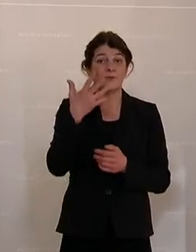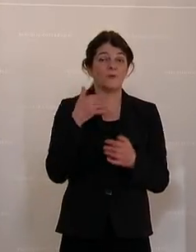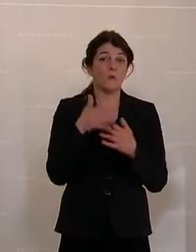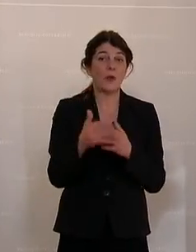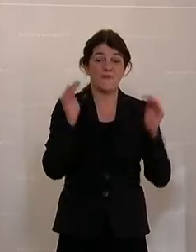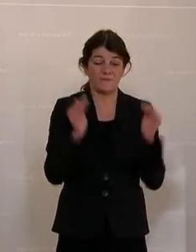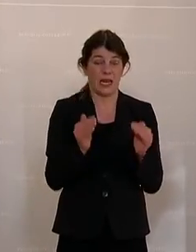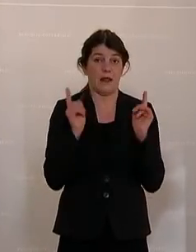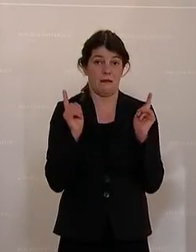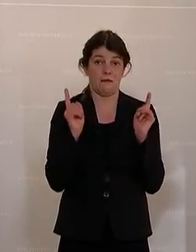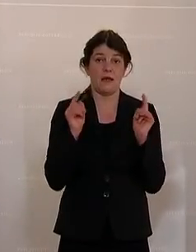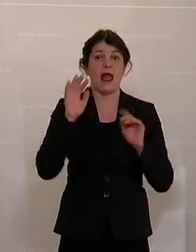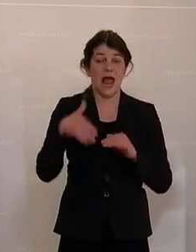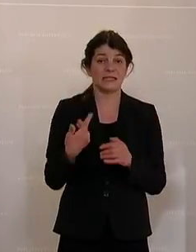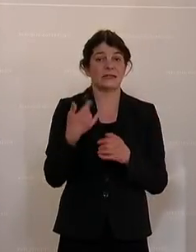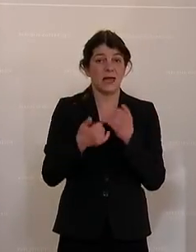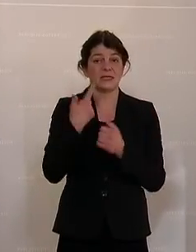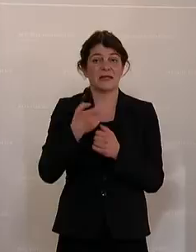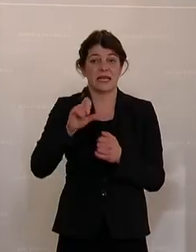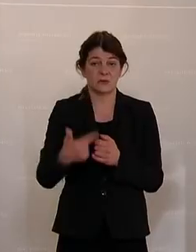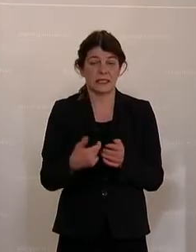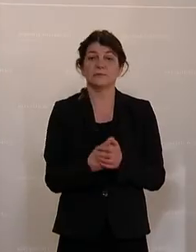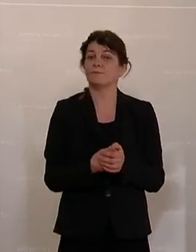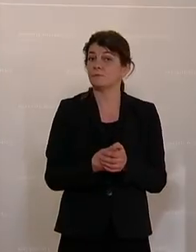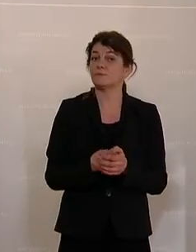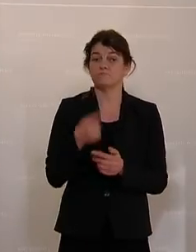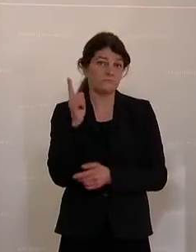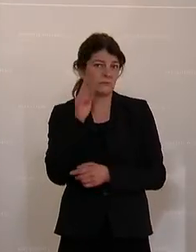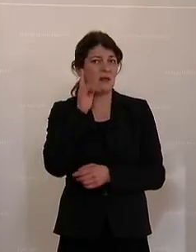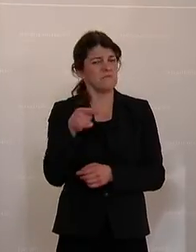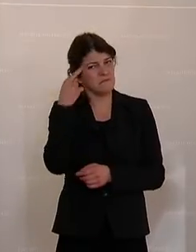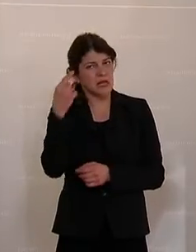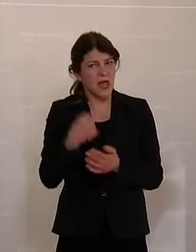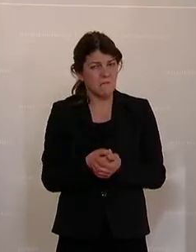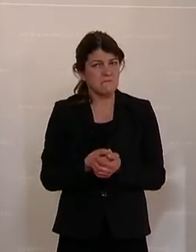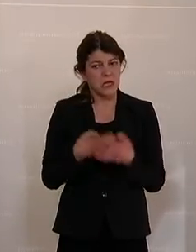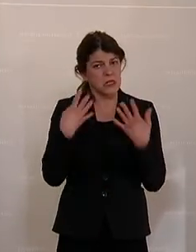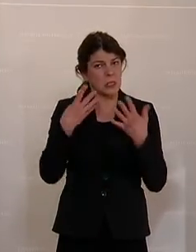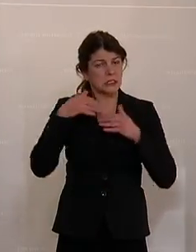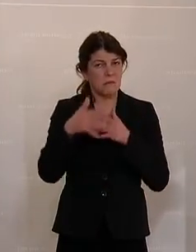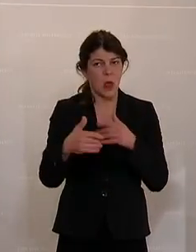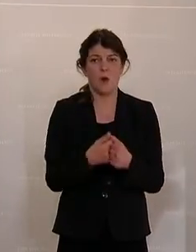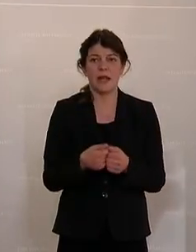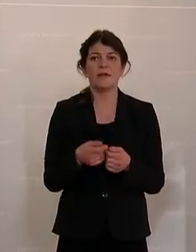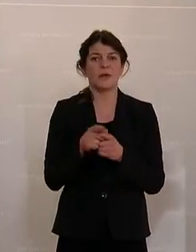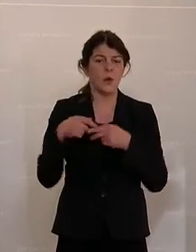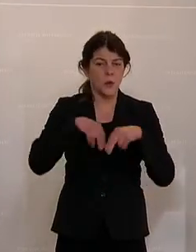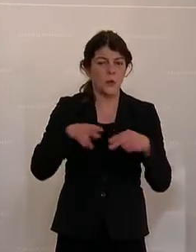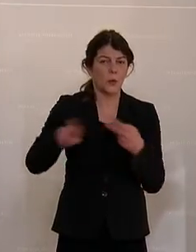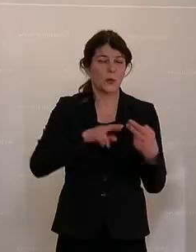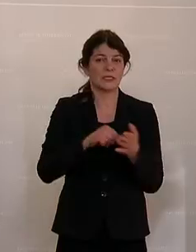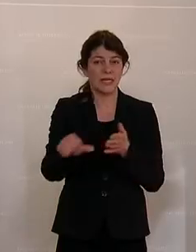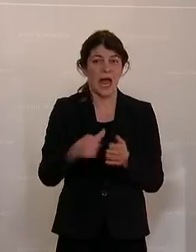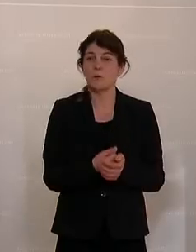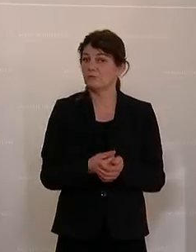weniger als 2021. Man rechnet damit, dass 90 Millionen an Rückzahlung wieder